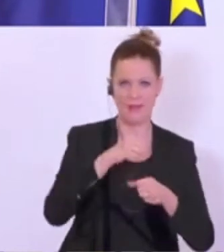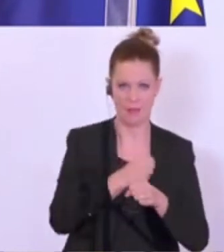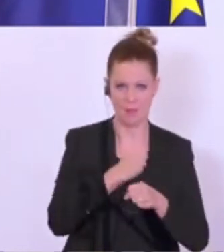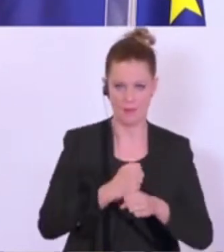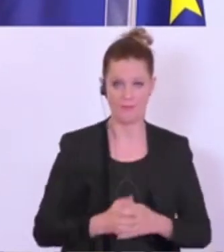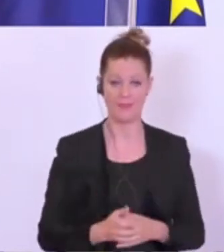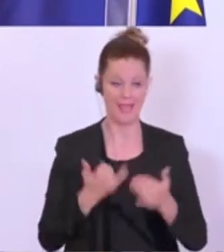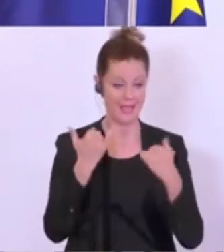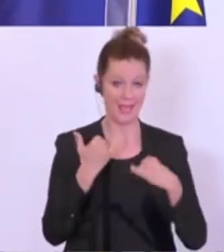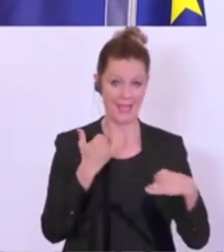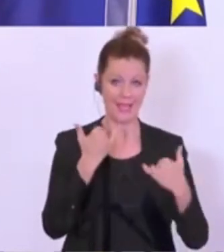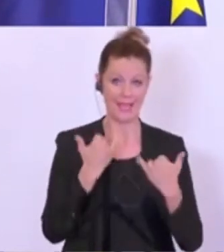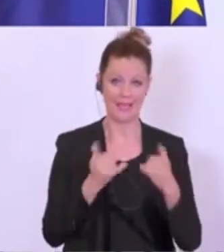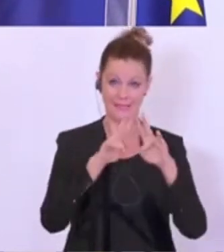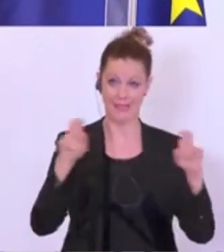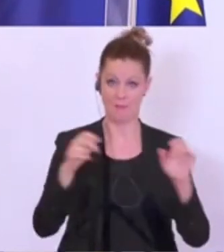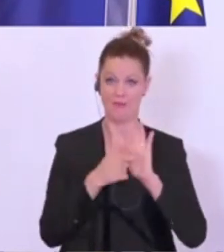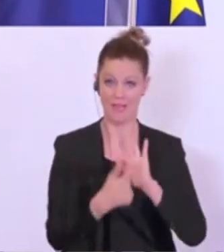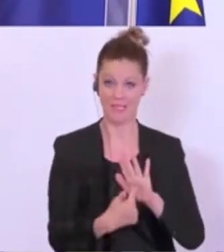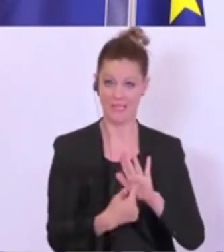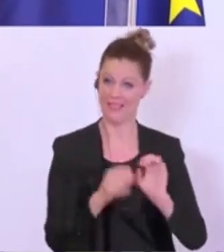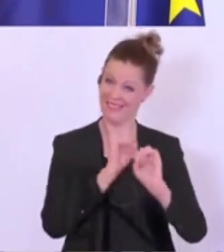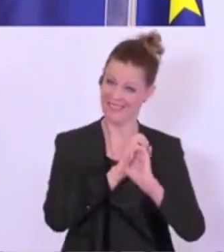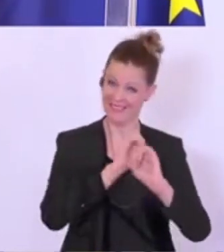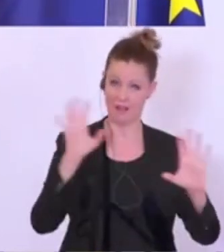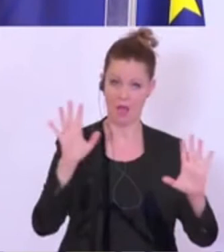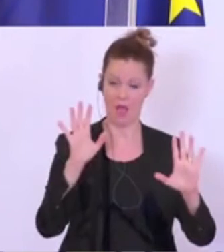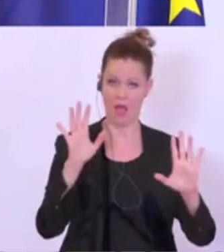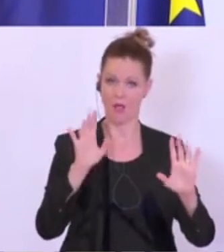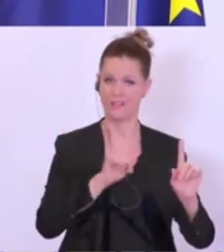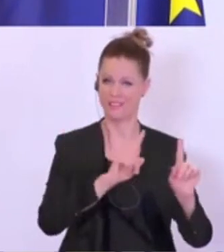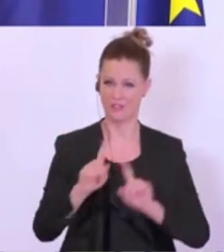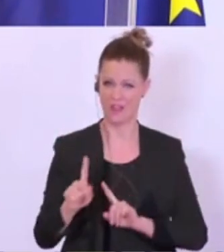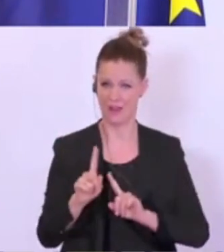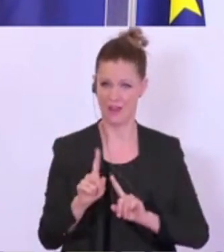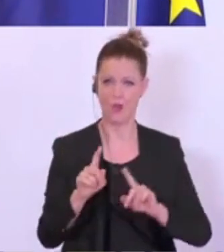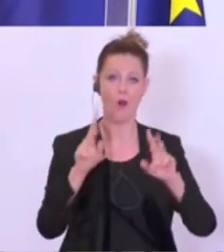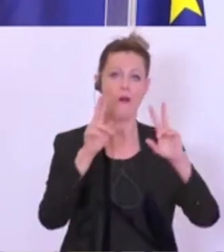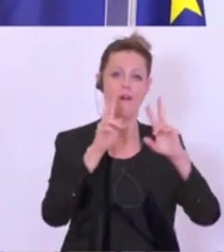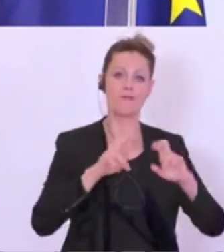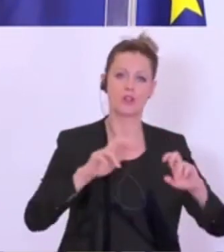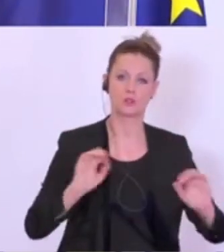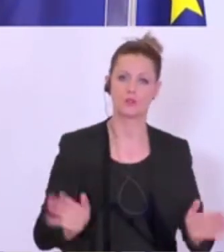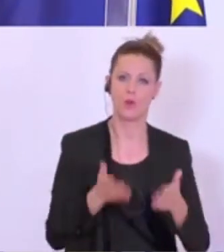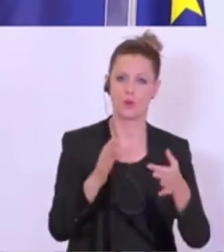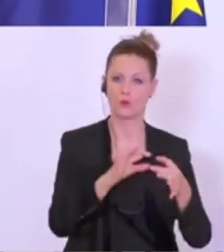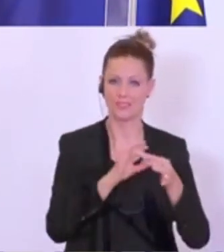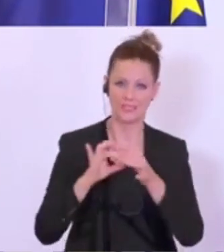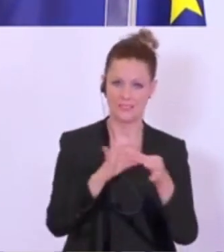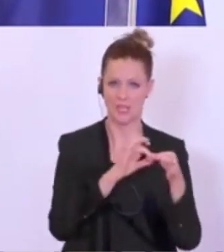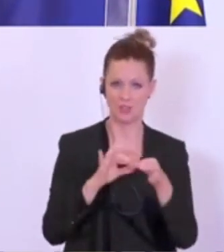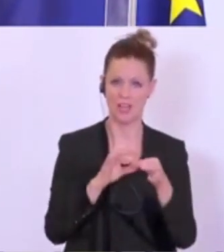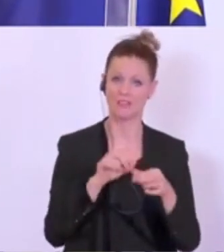jetzigen Thema, das wir vorgestellt haben, da ist die klare Ansprechstelle, die Forschungsförderungsgesellschaft und